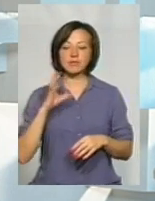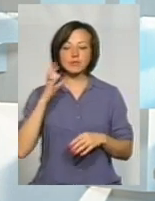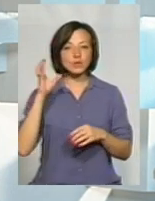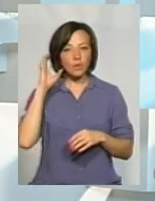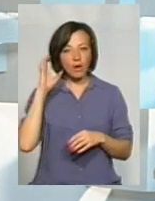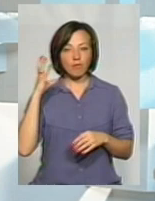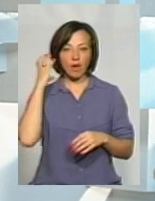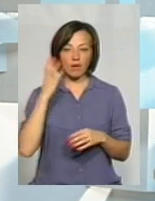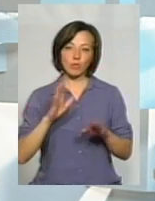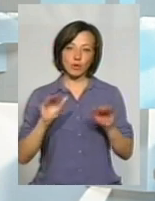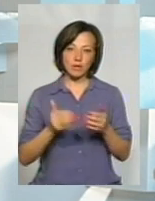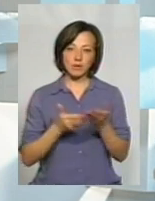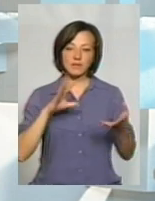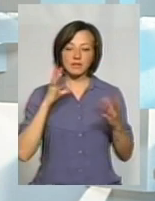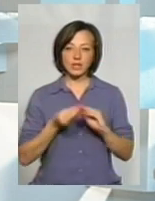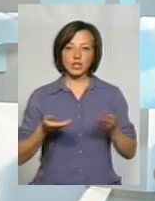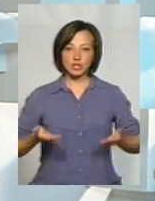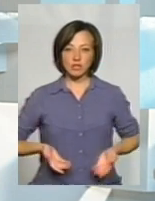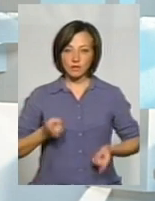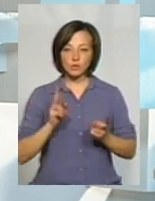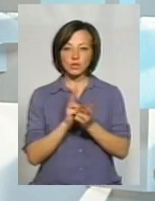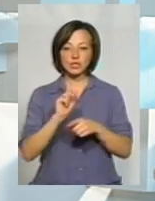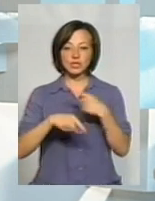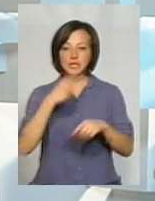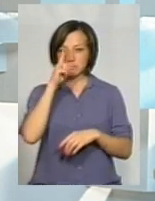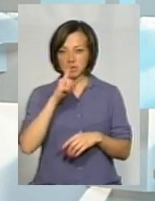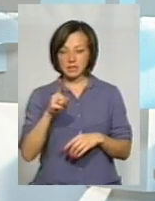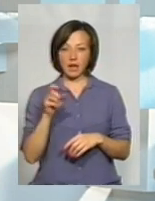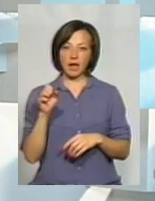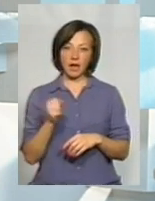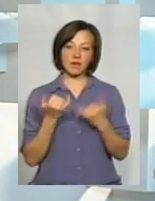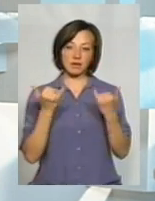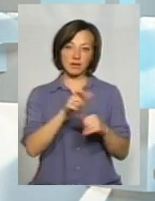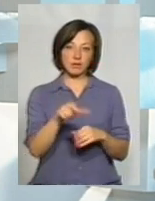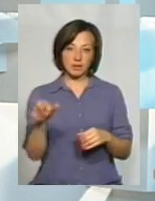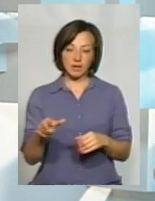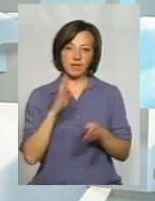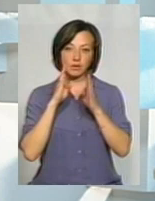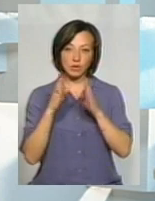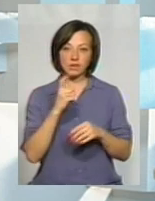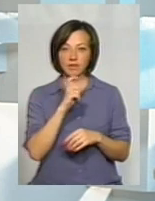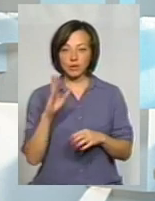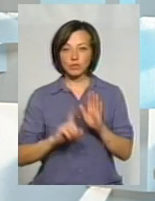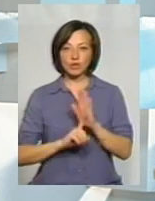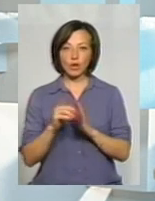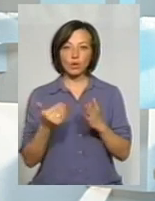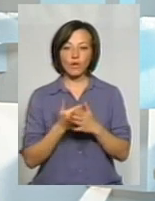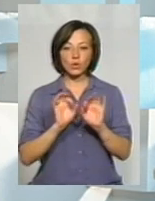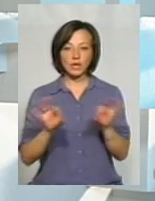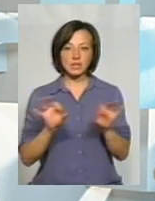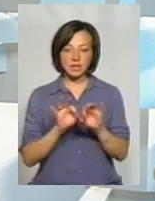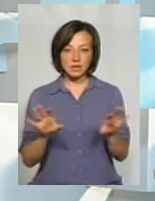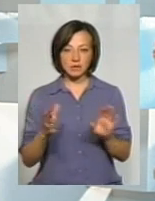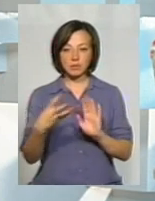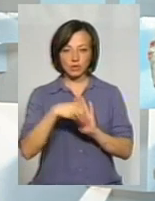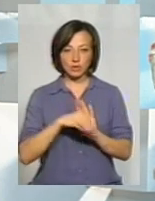прощаємося. У звітах на живо ми зустрінемося вже за місяць. А для глядачів у Фейсбук вже за хвилинку почнемо нову трансляцію.